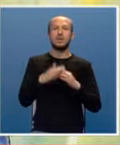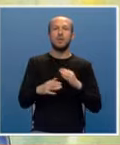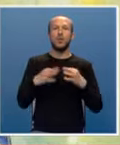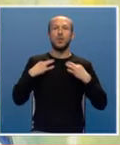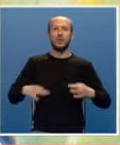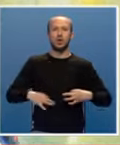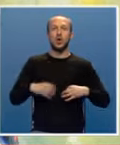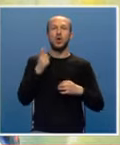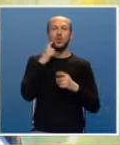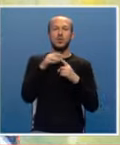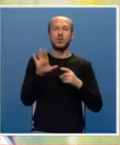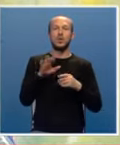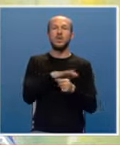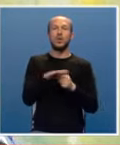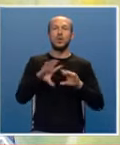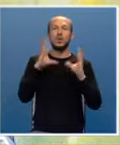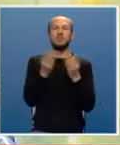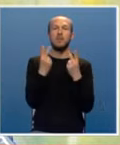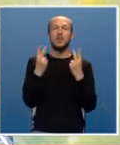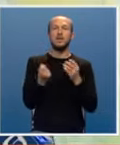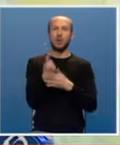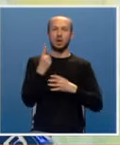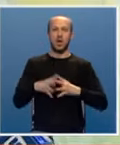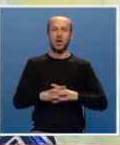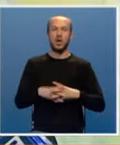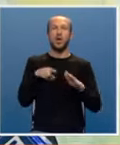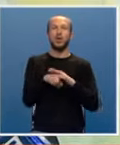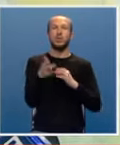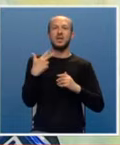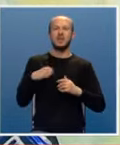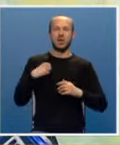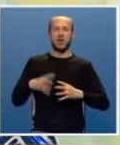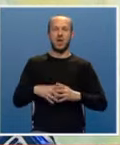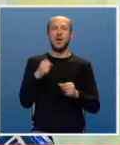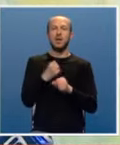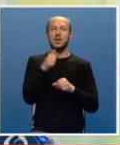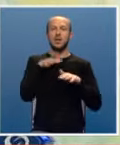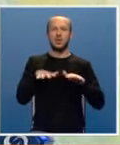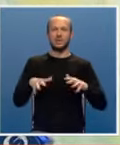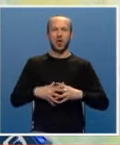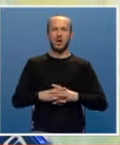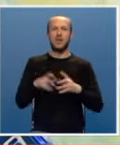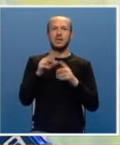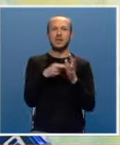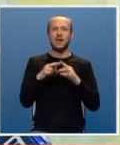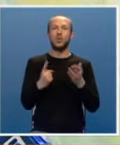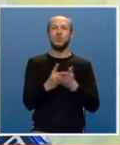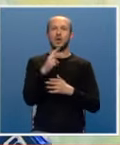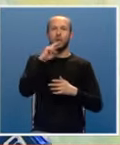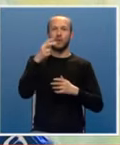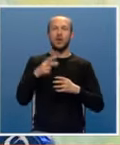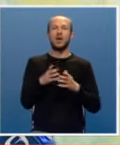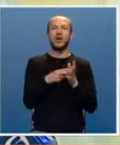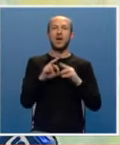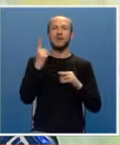profesionalno, trudimo se da pokrijemo sve bitne događaje. Tokom 30 godina rada i razvoja Srna je uspjela da odgovori